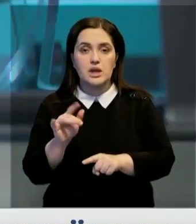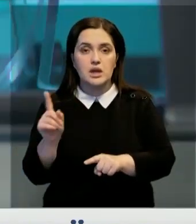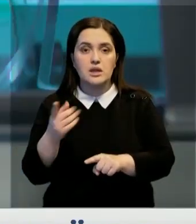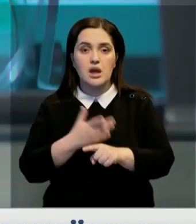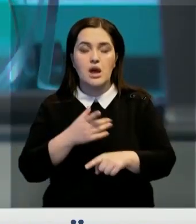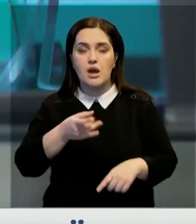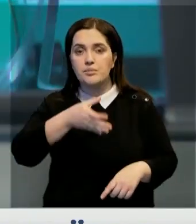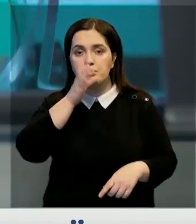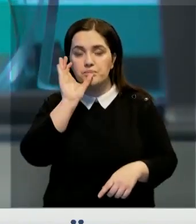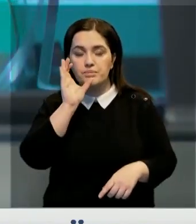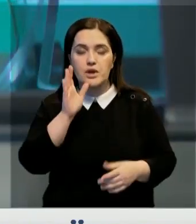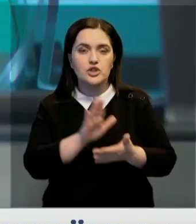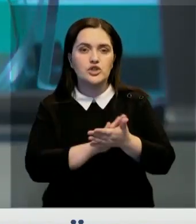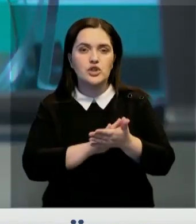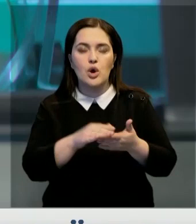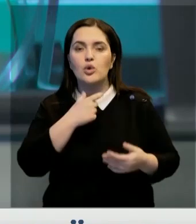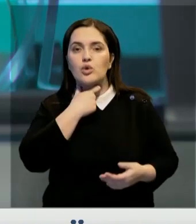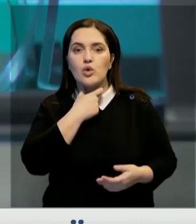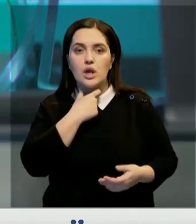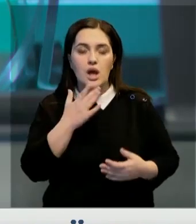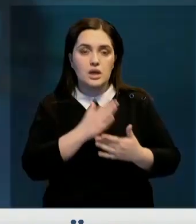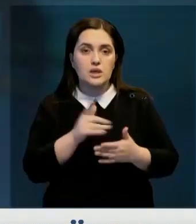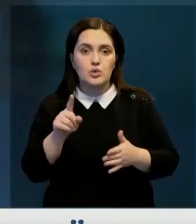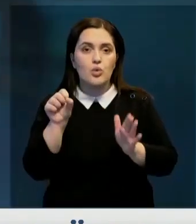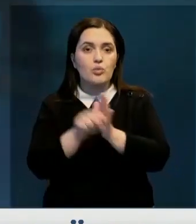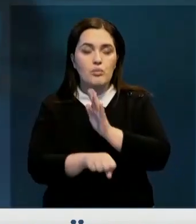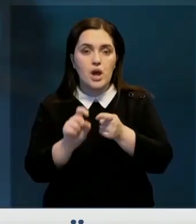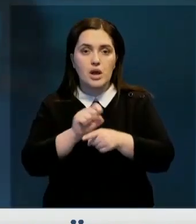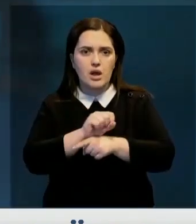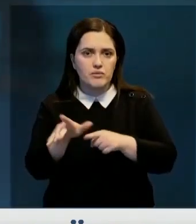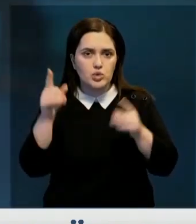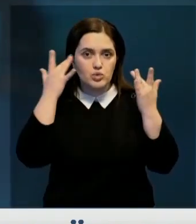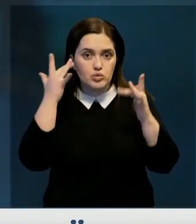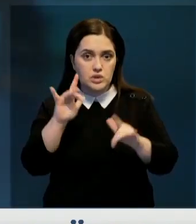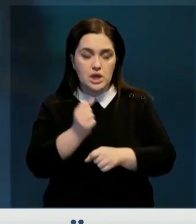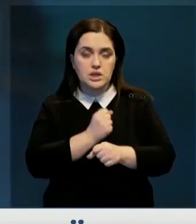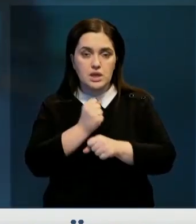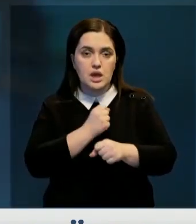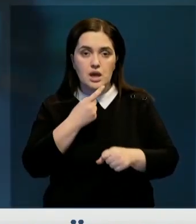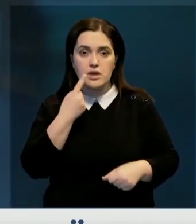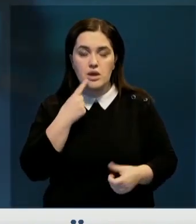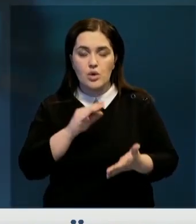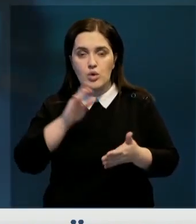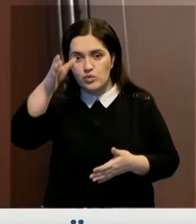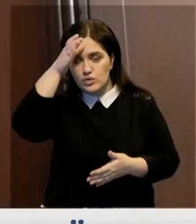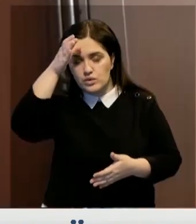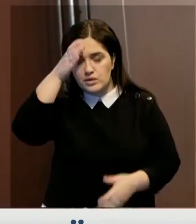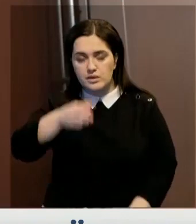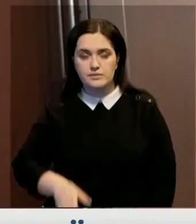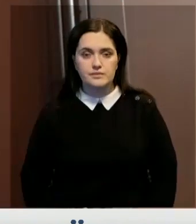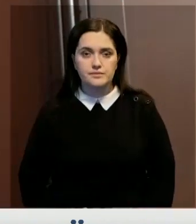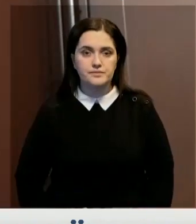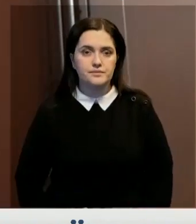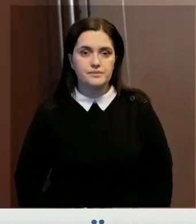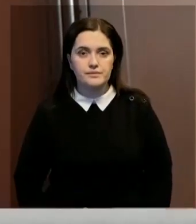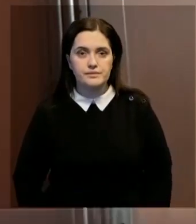ополаскиватель для горла. Создать жидкость, убивающую ковид, вышло случайно, признается ученый Теймурас Курцхалия. Уже